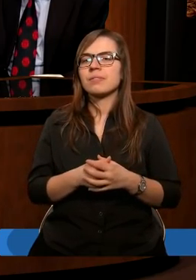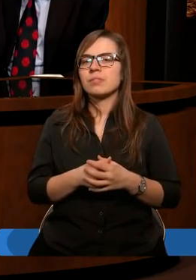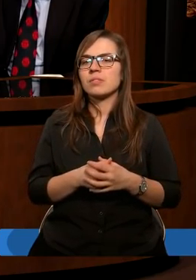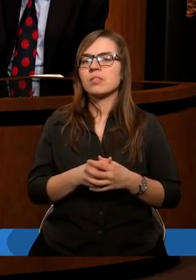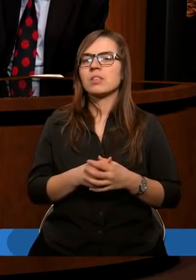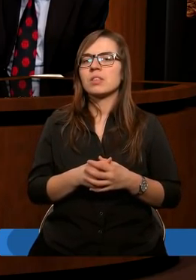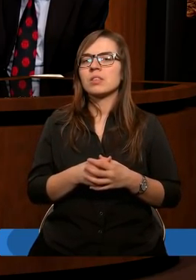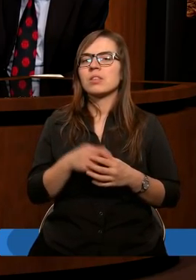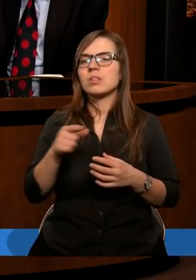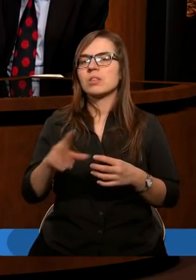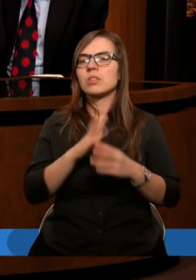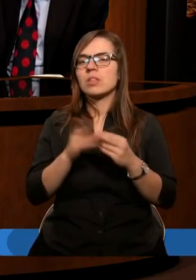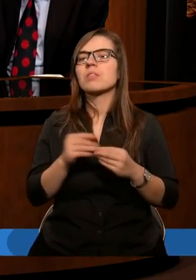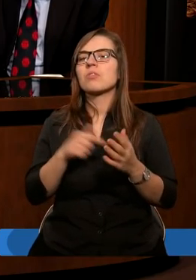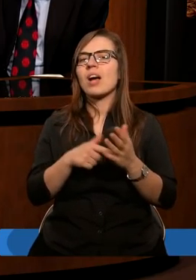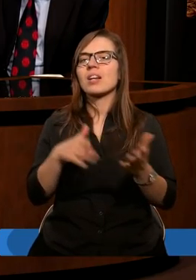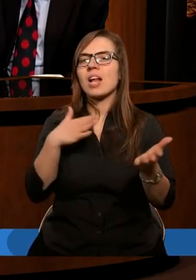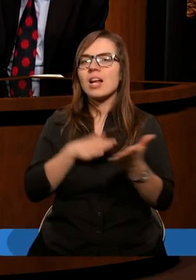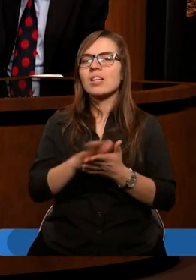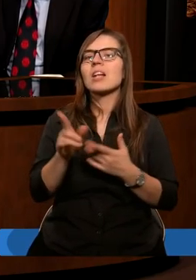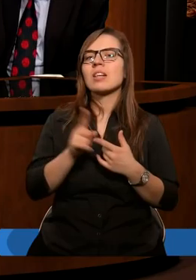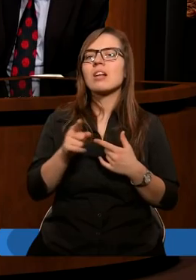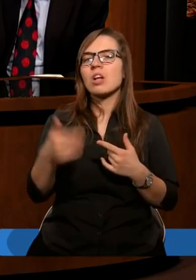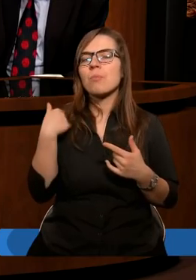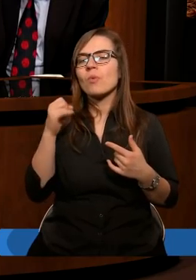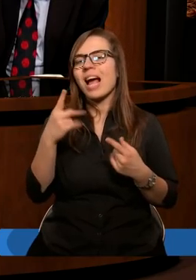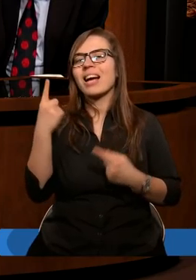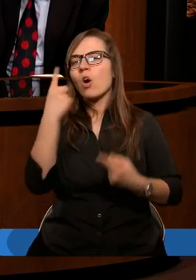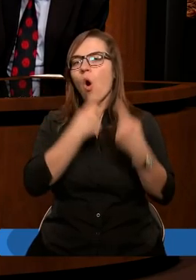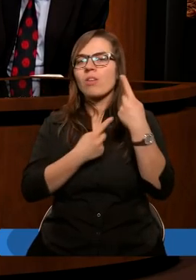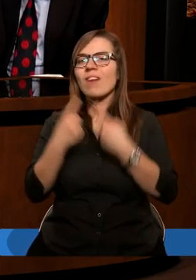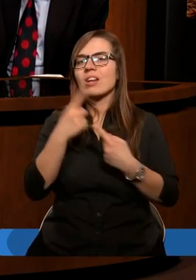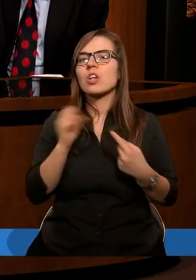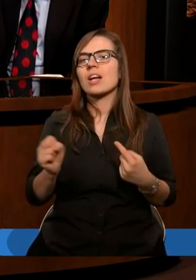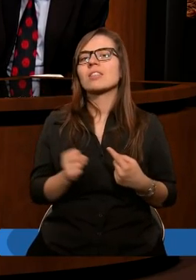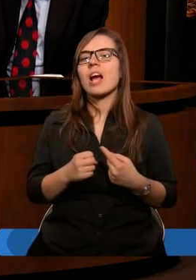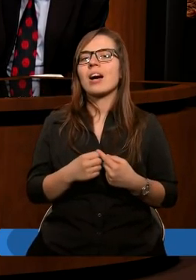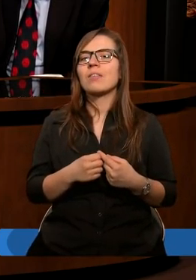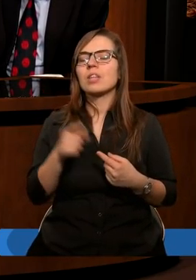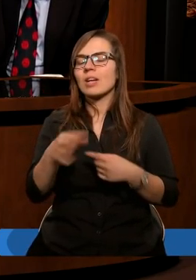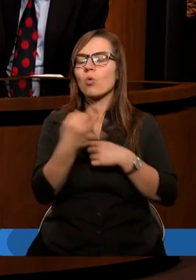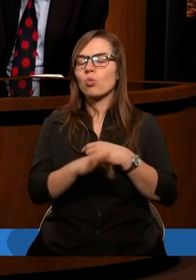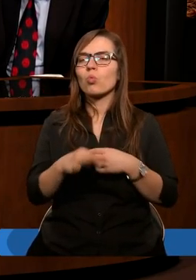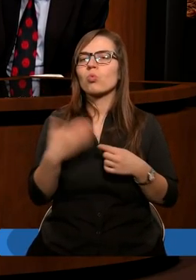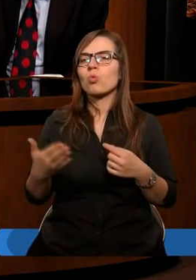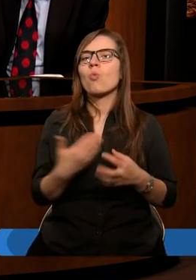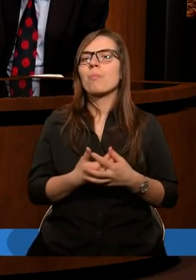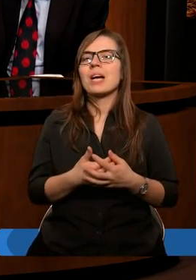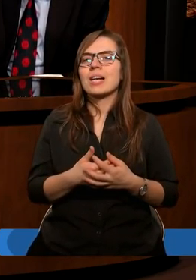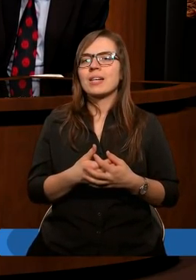list do Rzymian się w tym miejscu nie zaczyna. Wcześniej były pewne rozważania, wcześniej było też studium